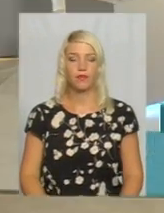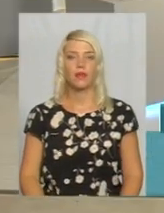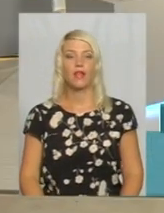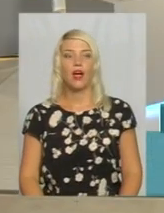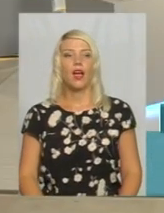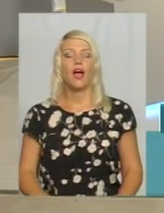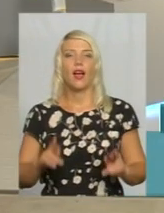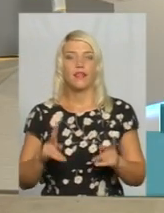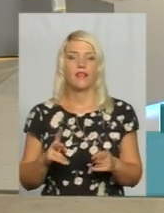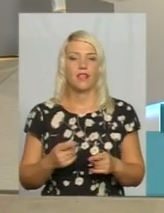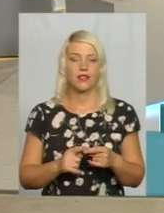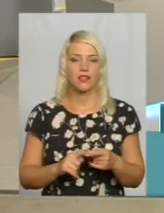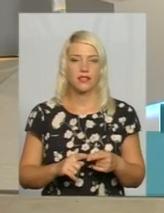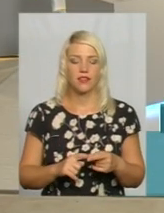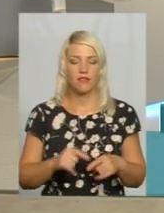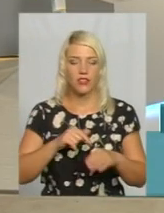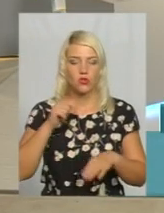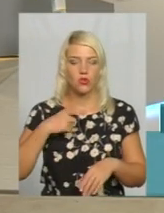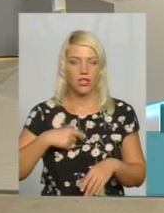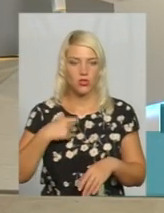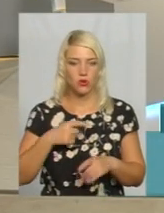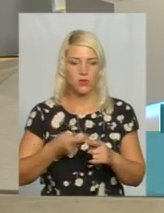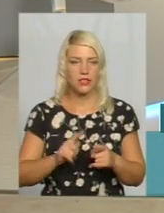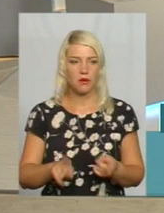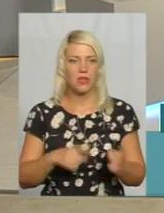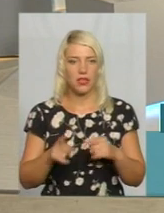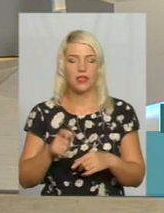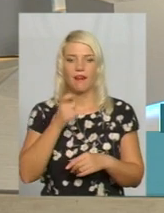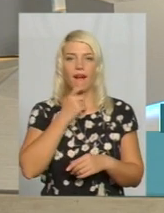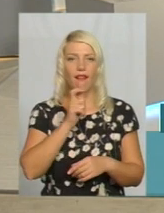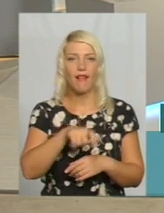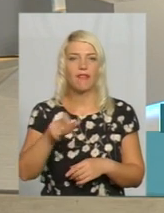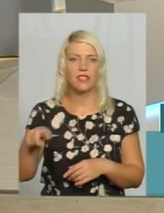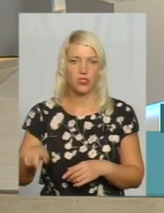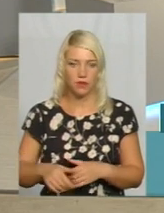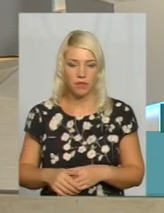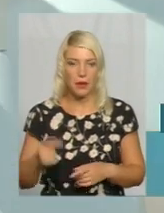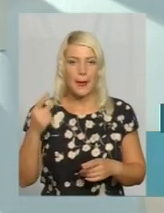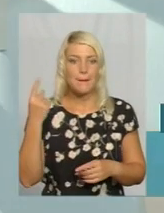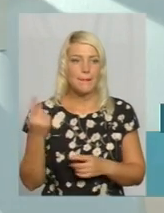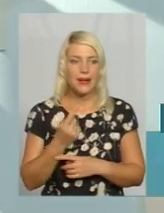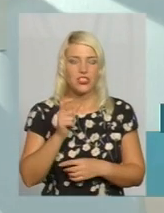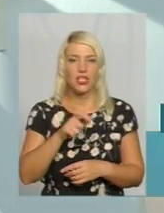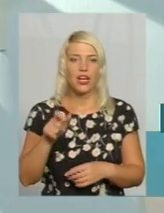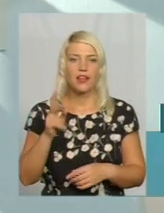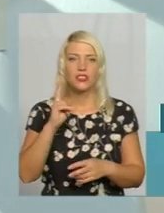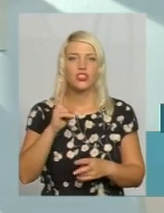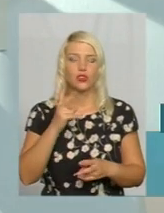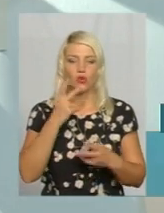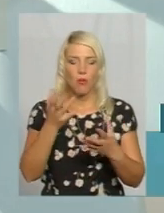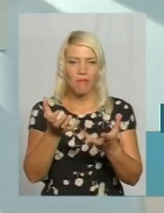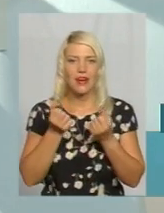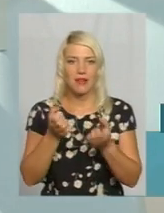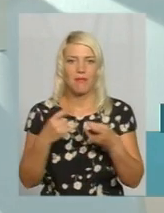Олена, а як відчують на собі оцей перехід саме глядачі? Ну, перші ті глядачі, які сьогодні приймають телевізійний